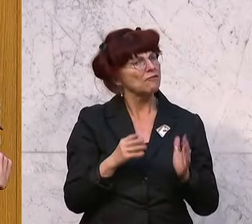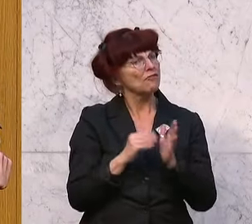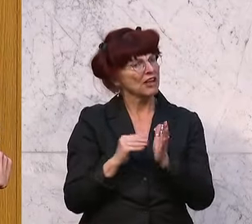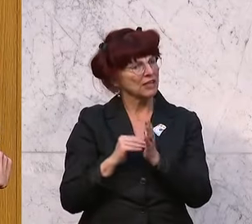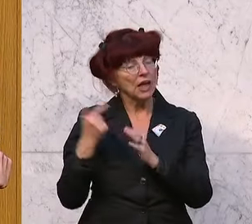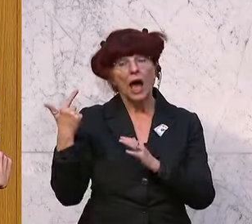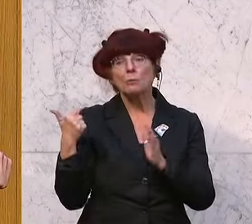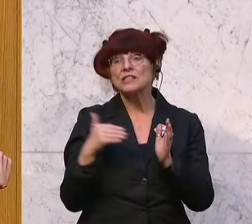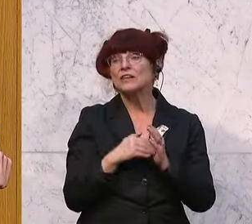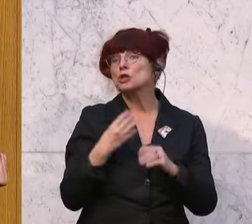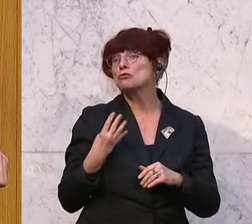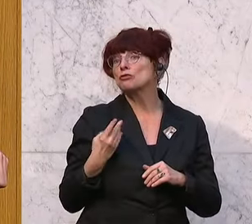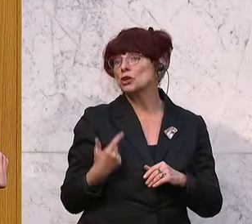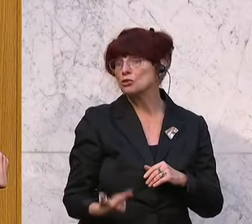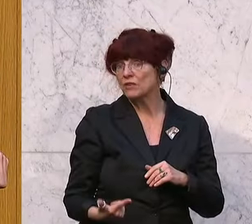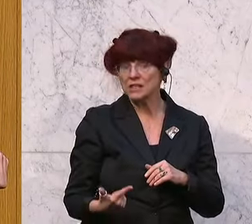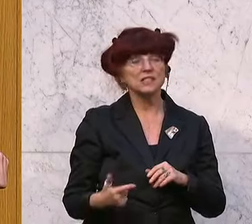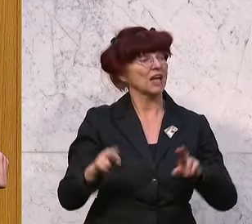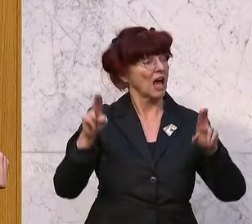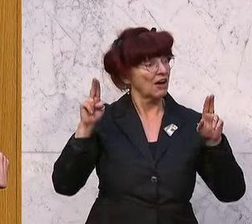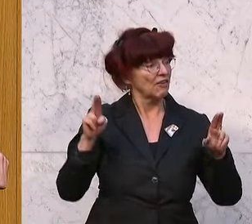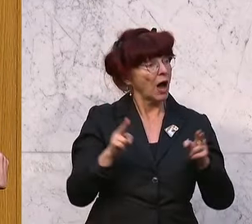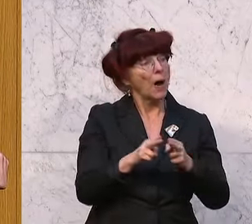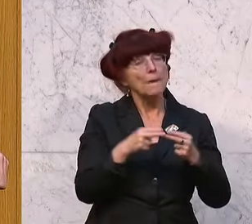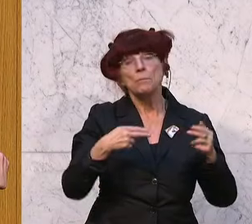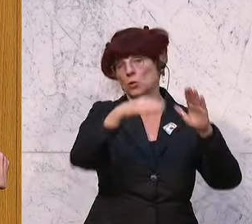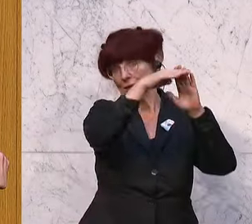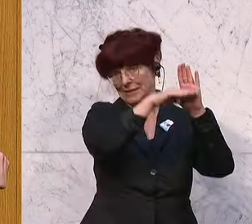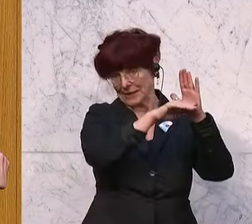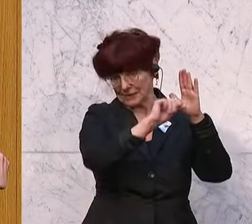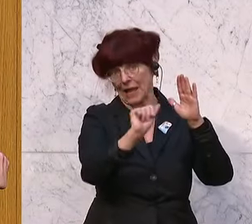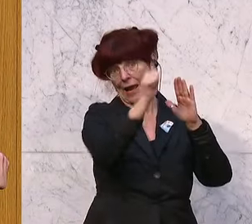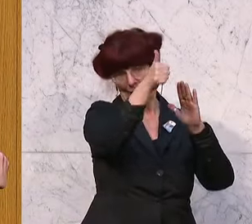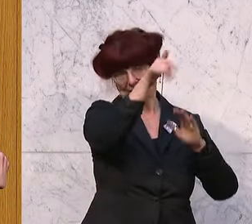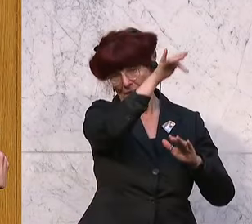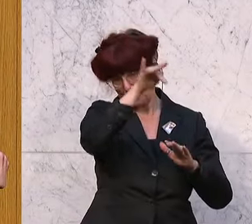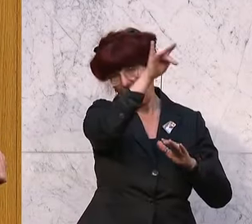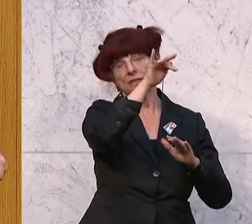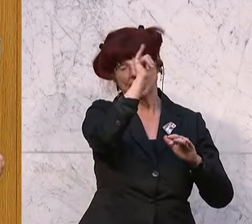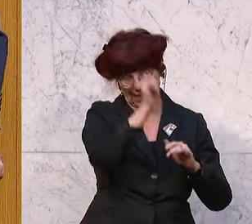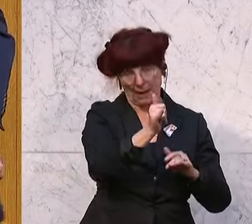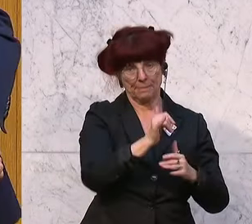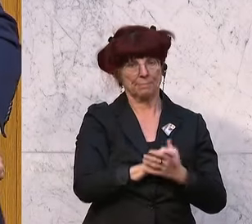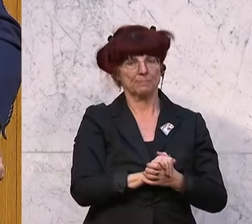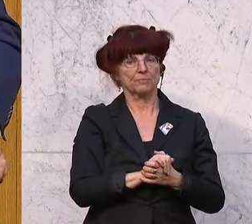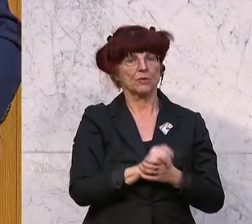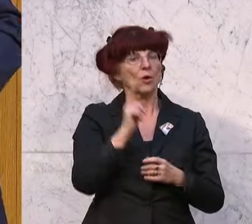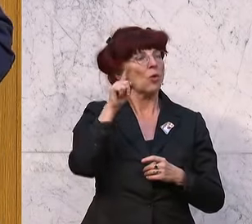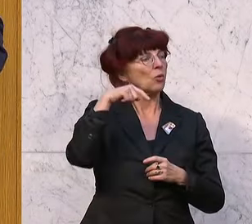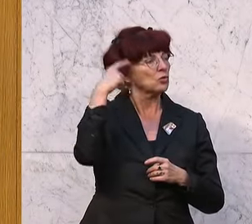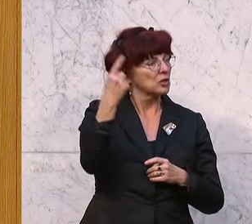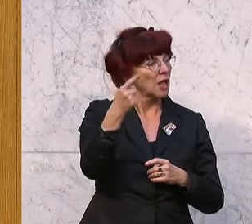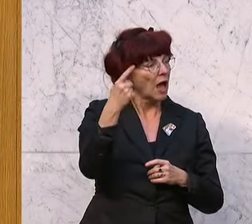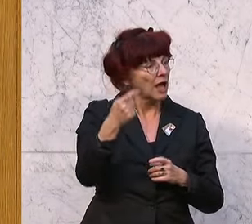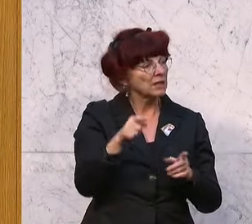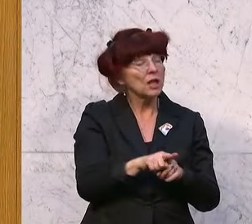im Jahr 2024 hat er dann ja auch tatsächlich die Bundesliste der österreichischen Volkspartei angeführt. Und dann hat er den Mund sehr voll